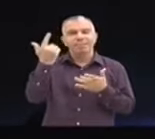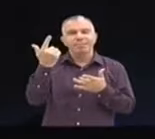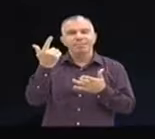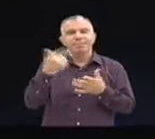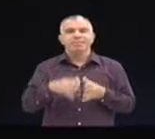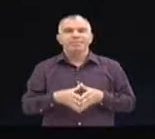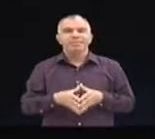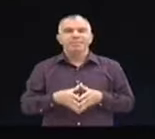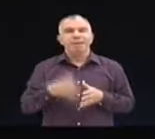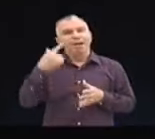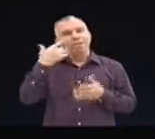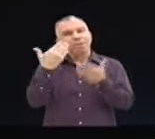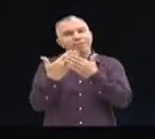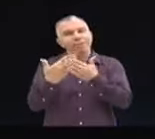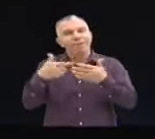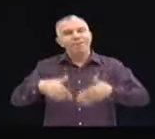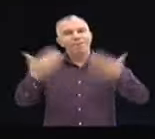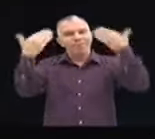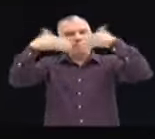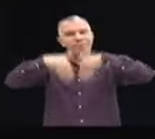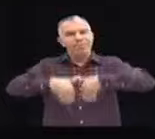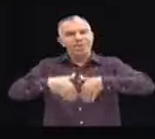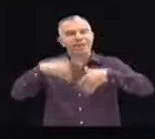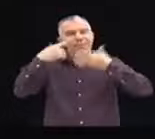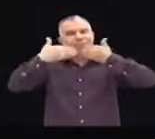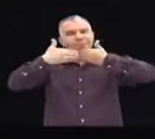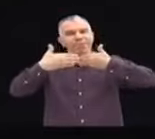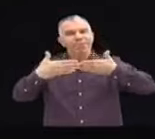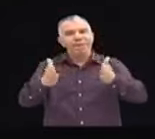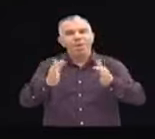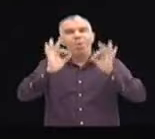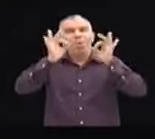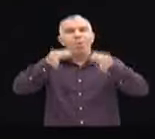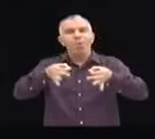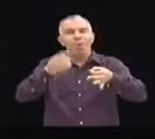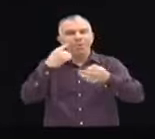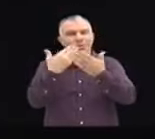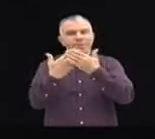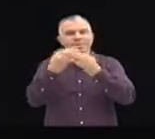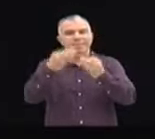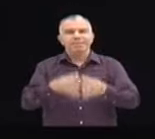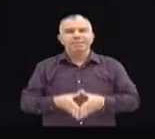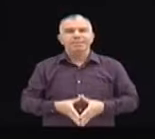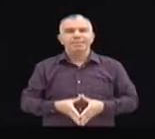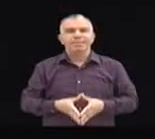Nous vous sommes réunis ce soir, car j'annonce officiellement l'ouverture de mon club.